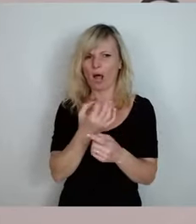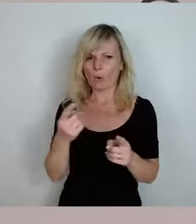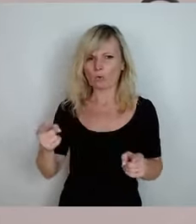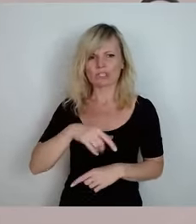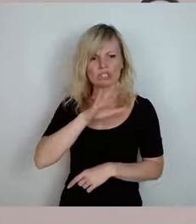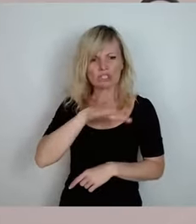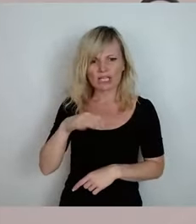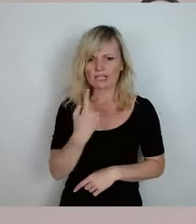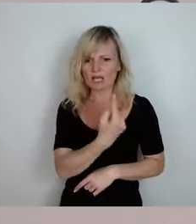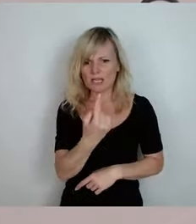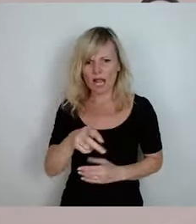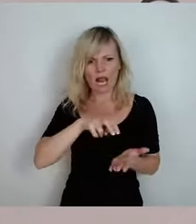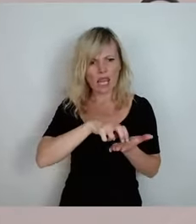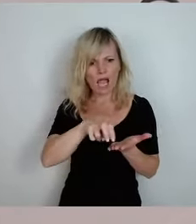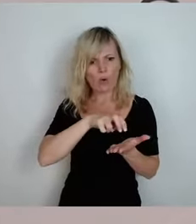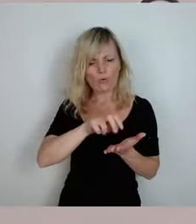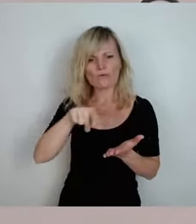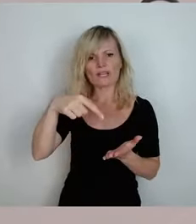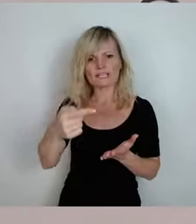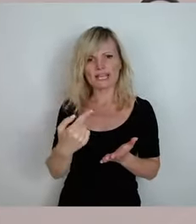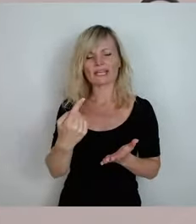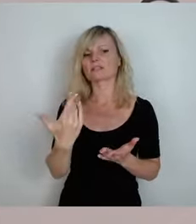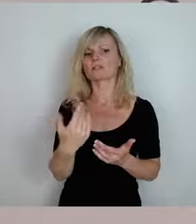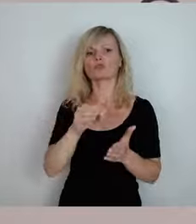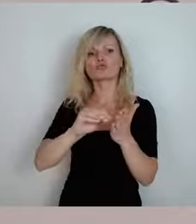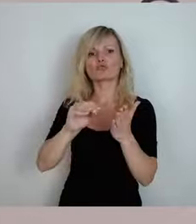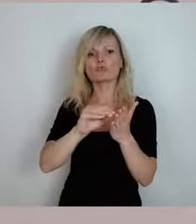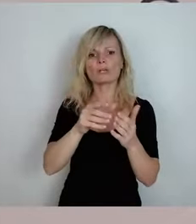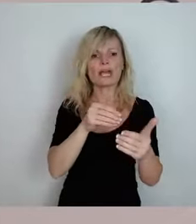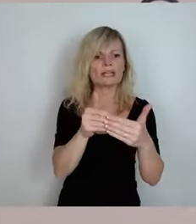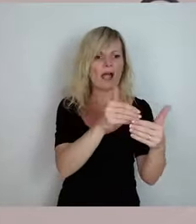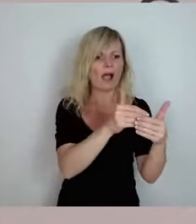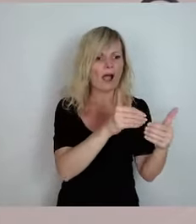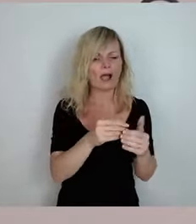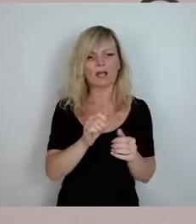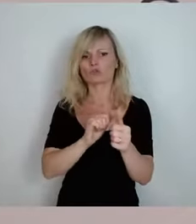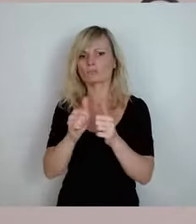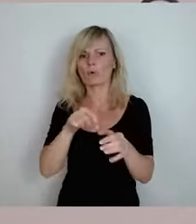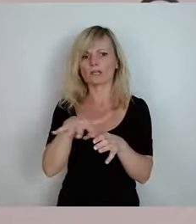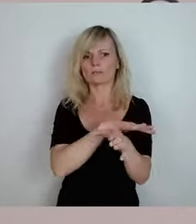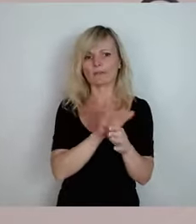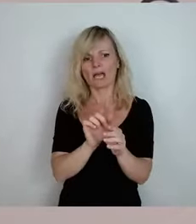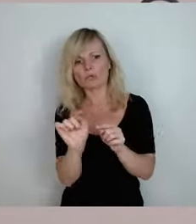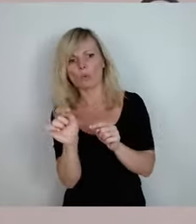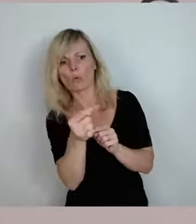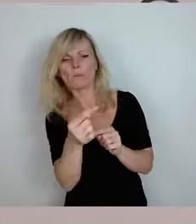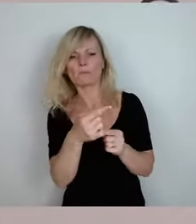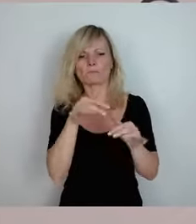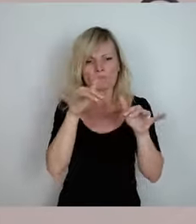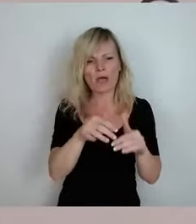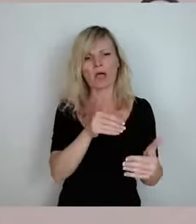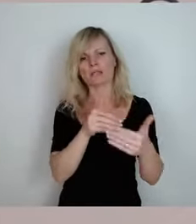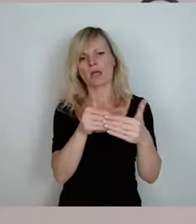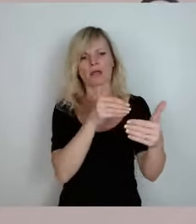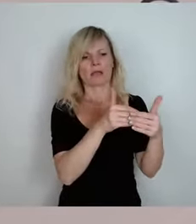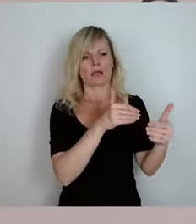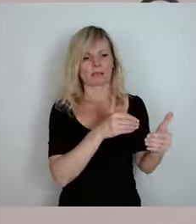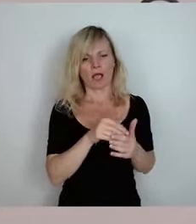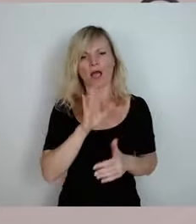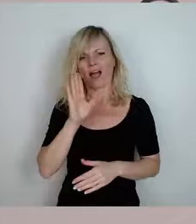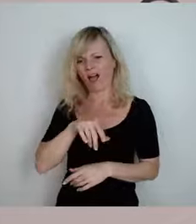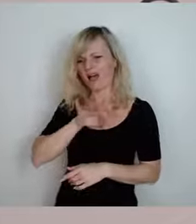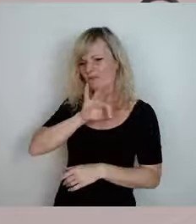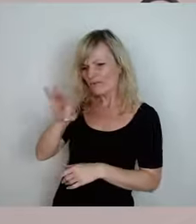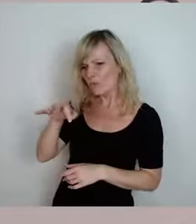Schule und der Sportplatz ist auch gleich um die Ecke. Wir müssen das doch gerade tun für die ländlichen